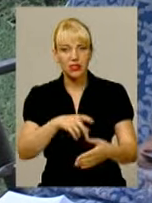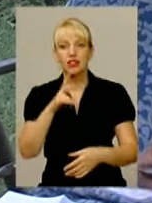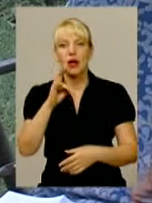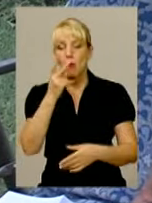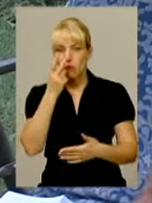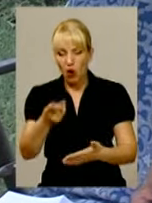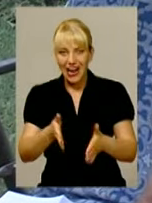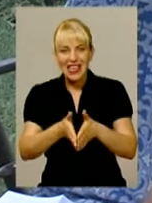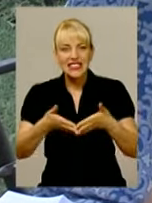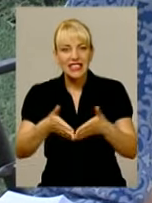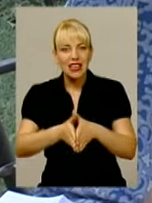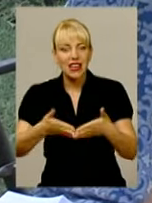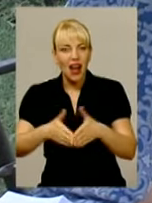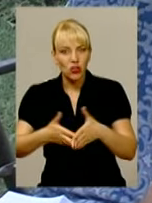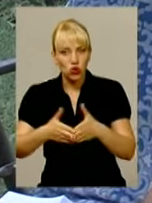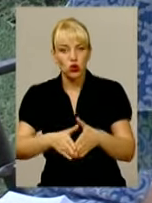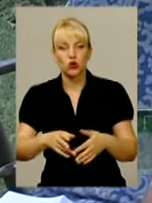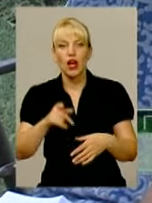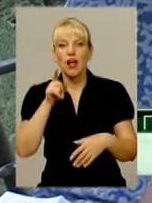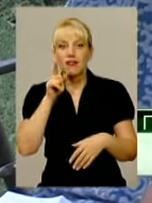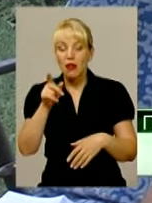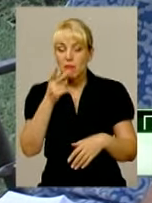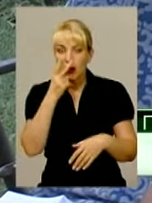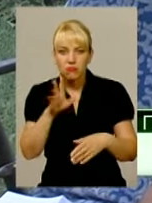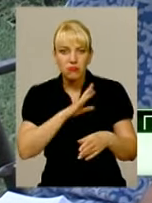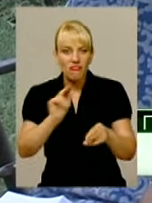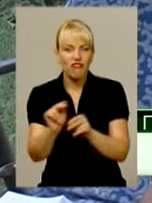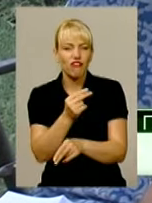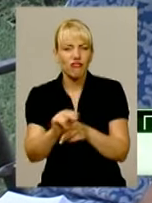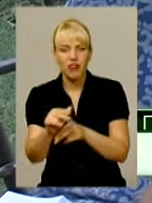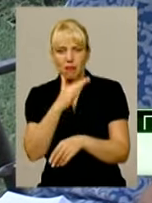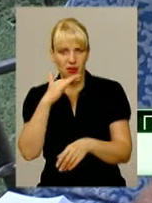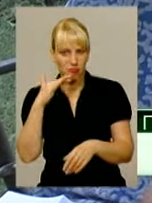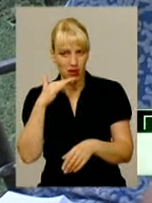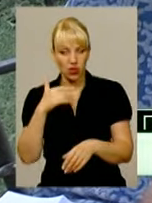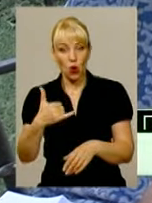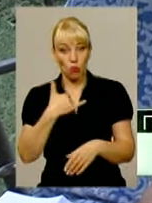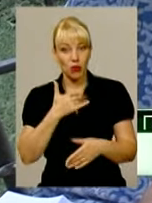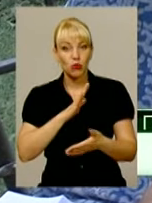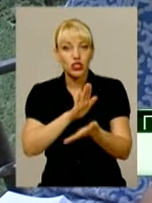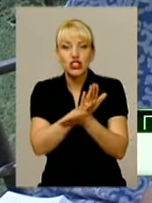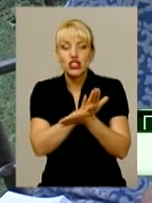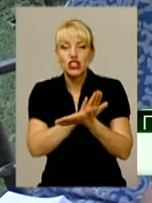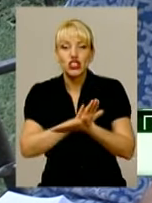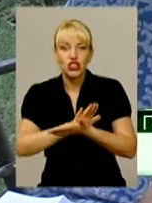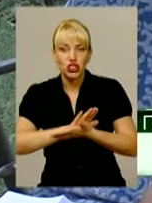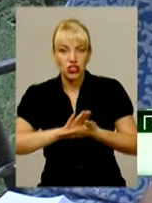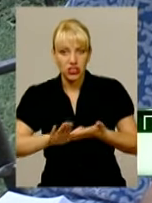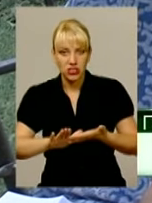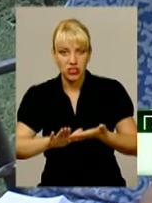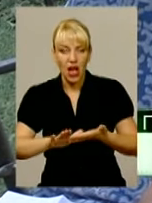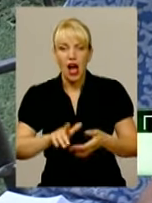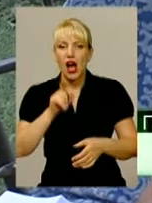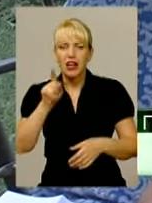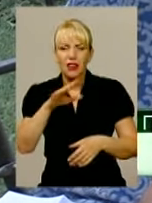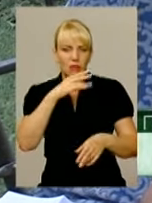вже слід слідчий, і в тій карточці багато виправлень. У мене була чиста карточка, як не може бути, а там